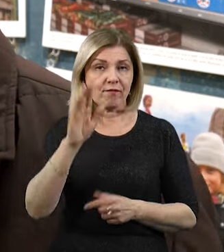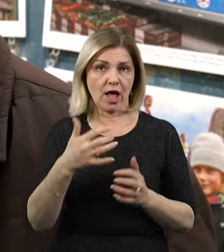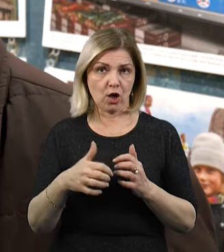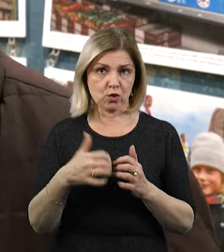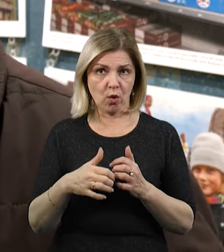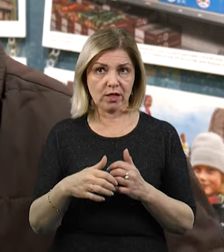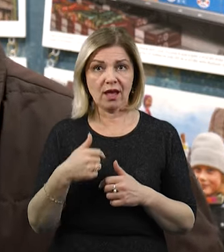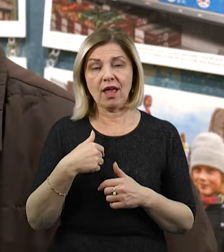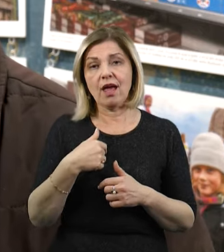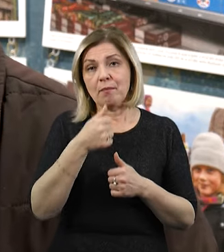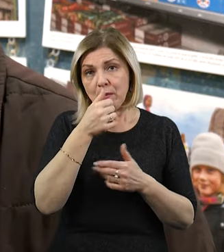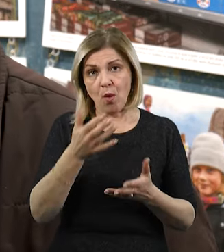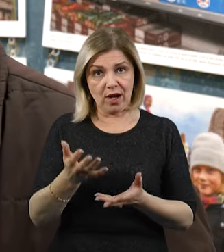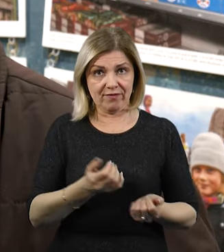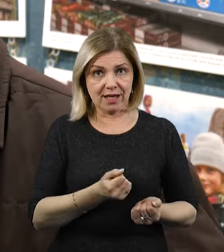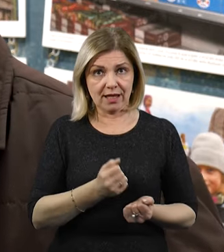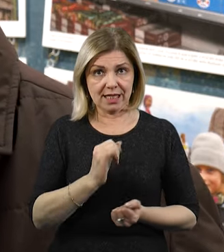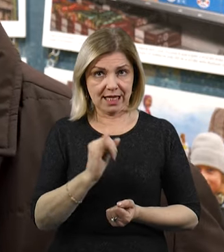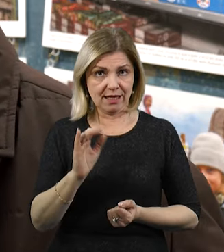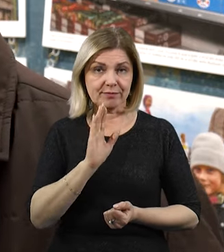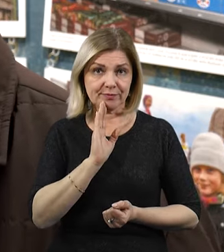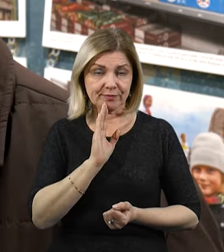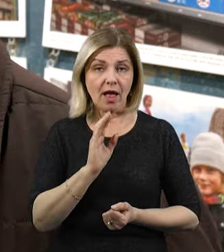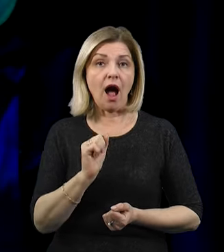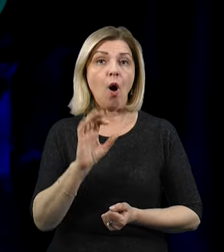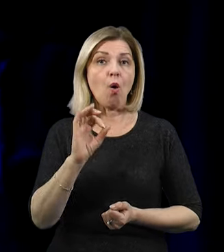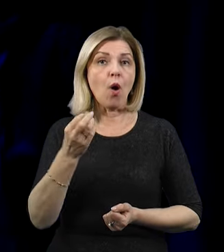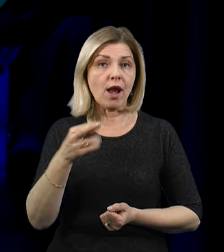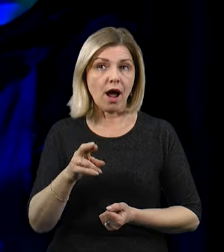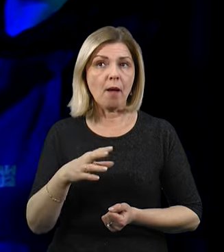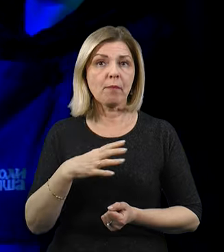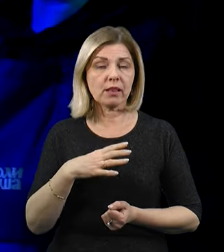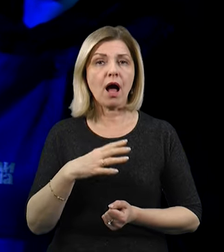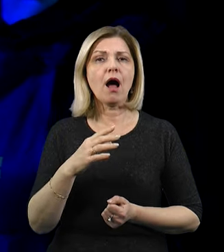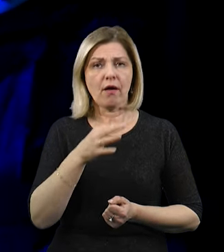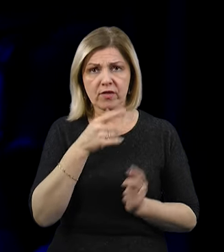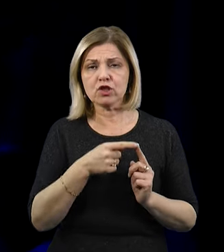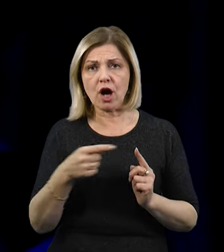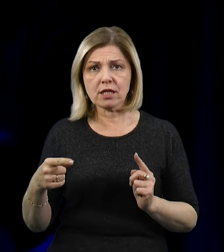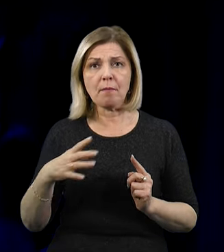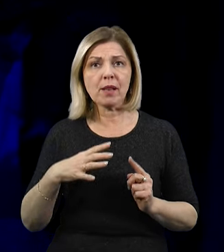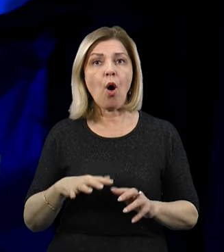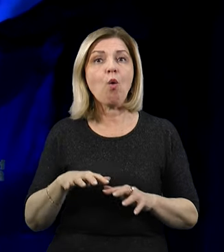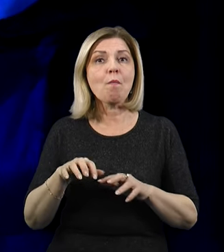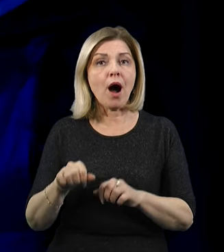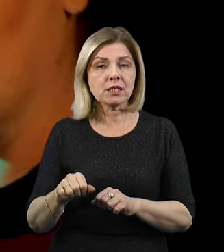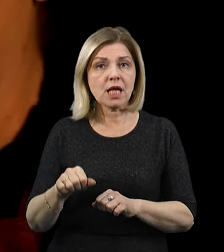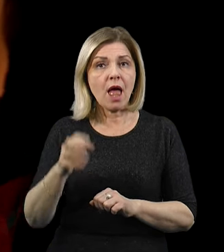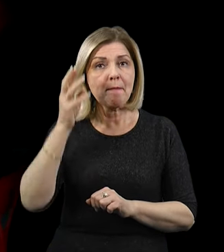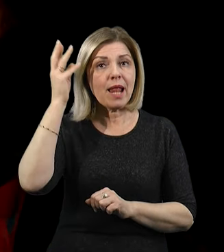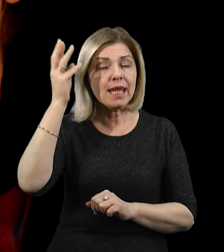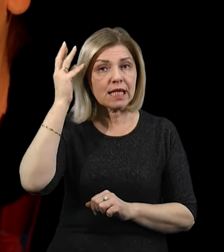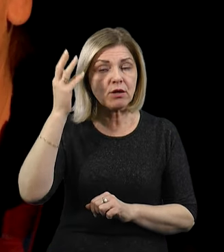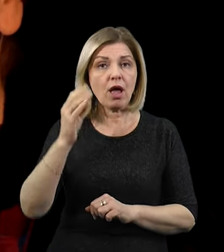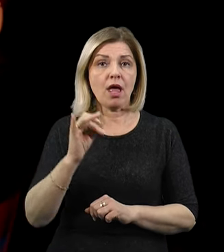її не могли йти. А Оля в цей час, я просто знав, що вона була певний час в окупації і змогла вирватися з окупації. Була в Хмельницьку, ми все час